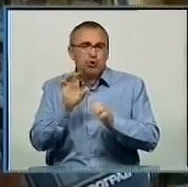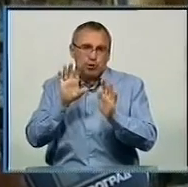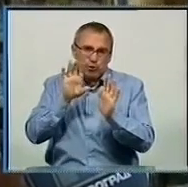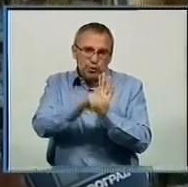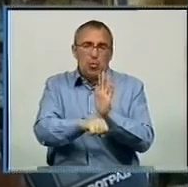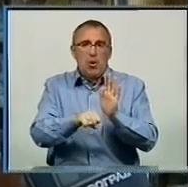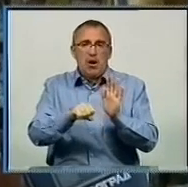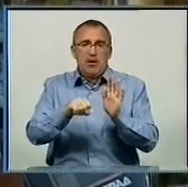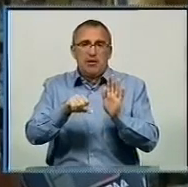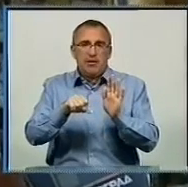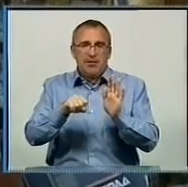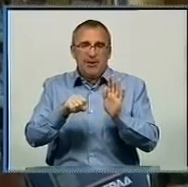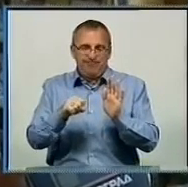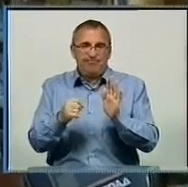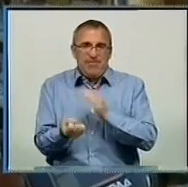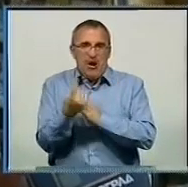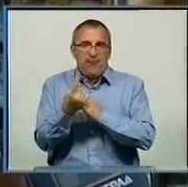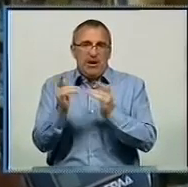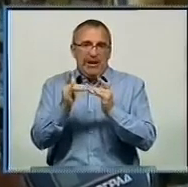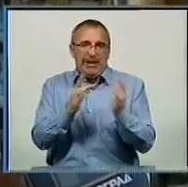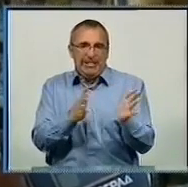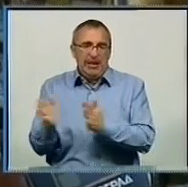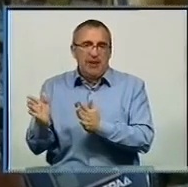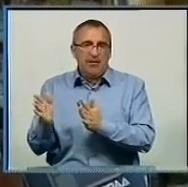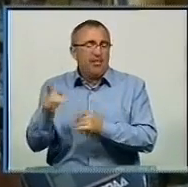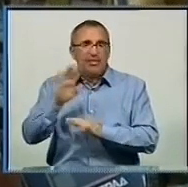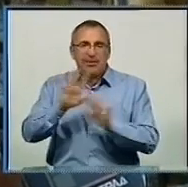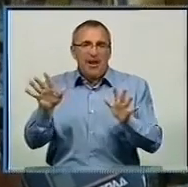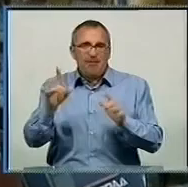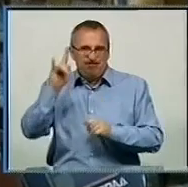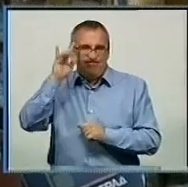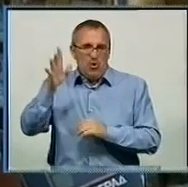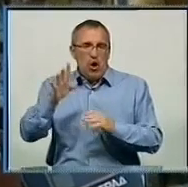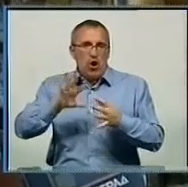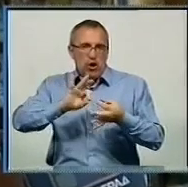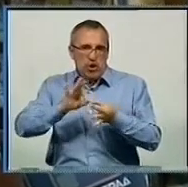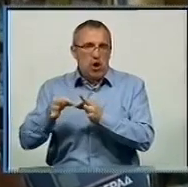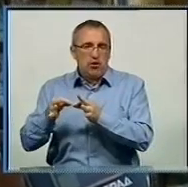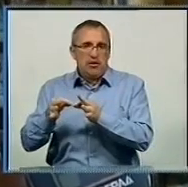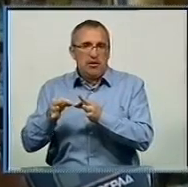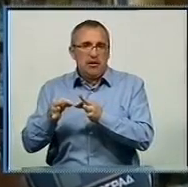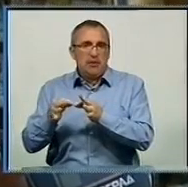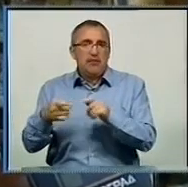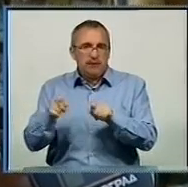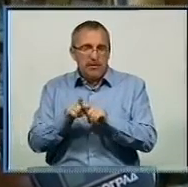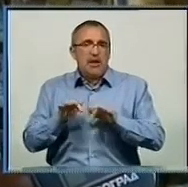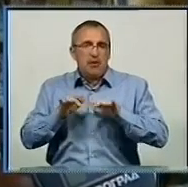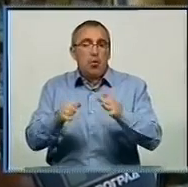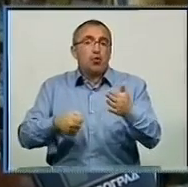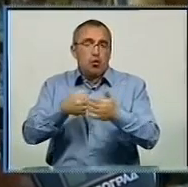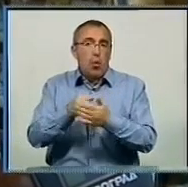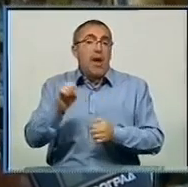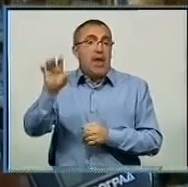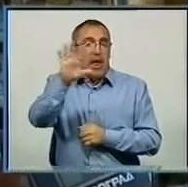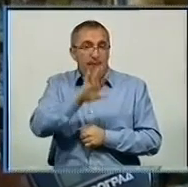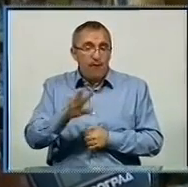таке явище, як інтернат. Навіть якщо я говорю сьогодні непопулярні речі, але, напевно, ми йдемо все-таки до Європи.